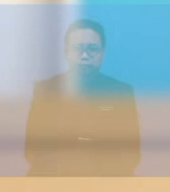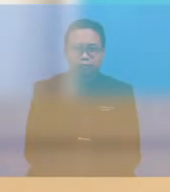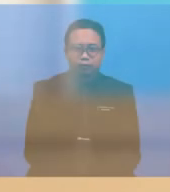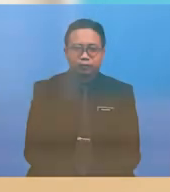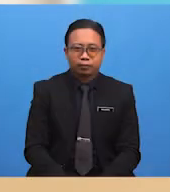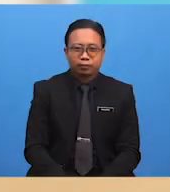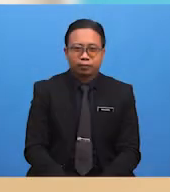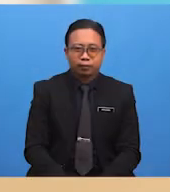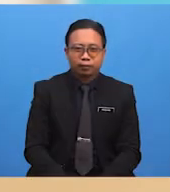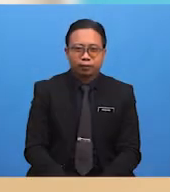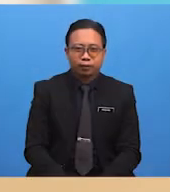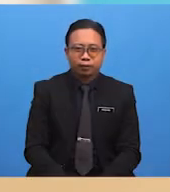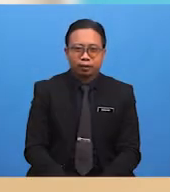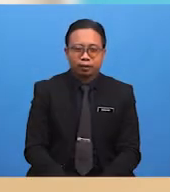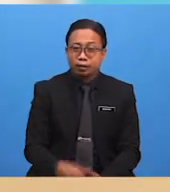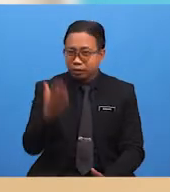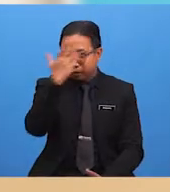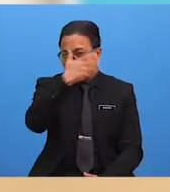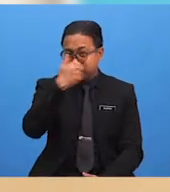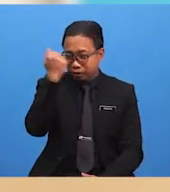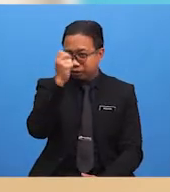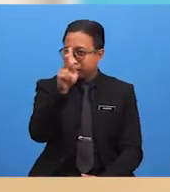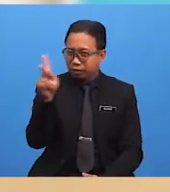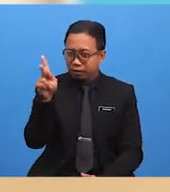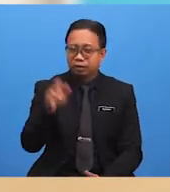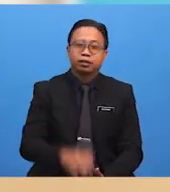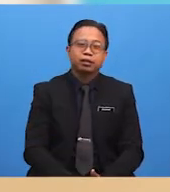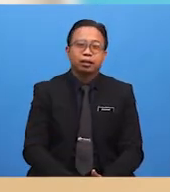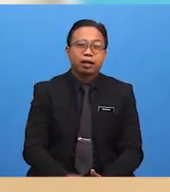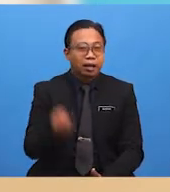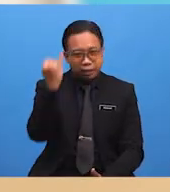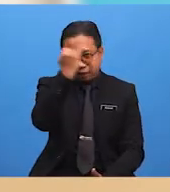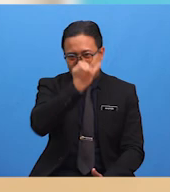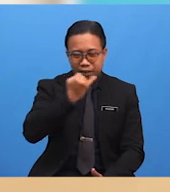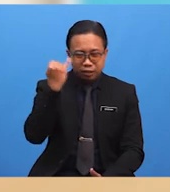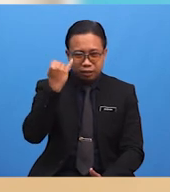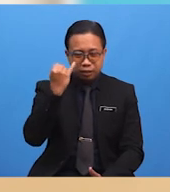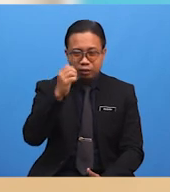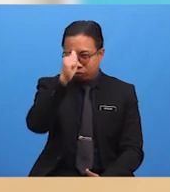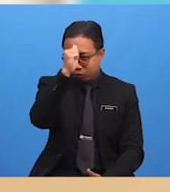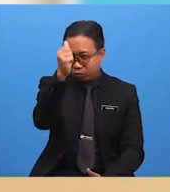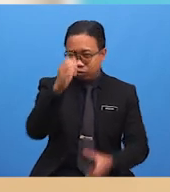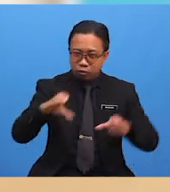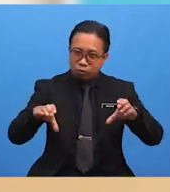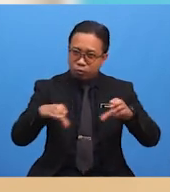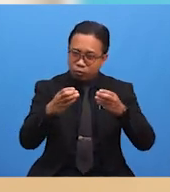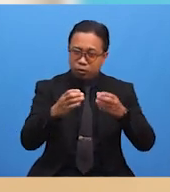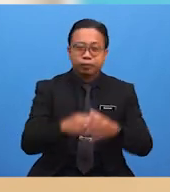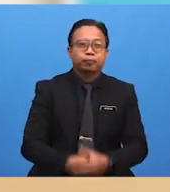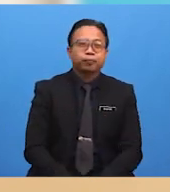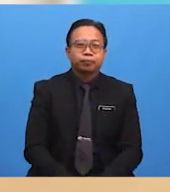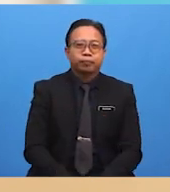Subhanallah Cantik kan? Indahnya ciptaan Allah SWT